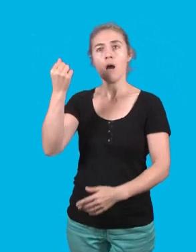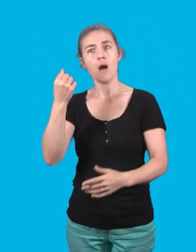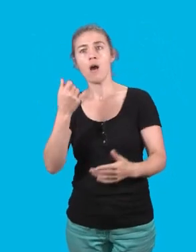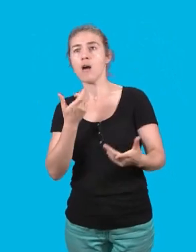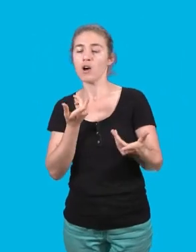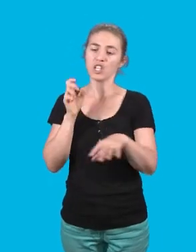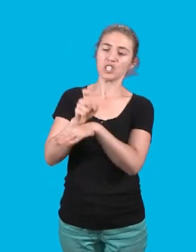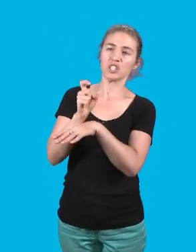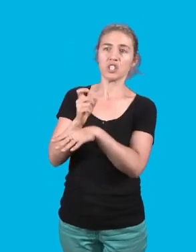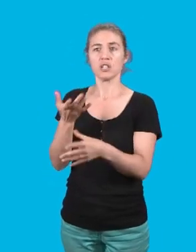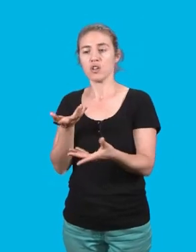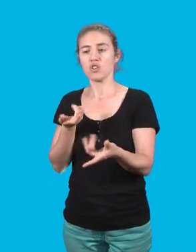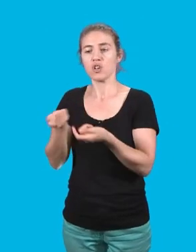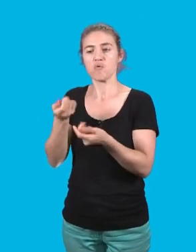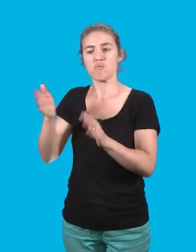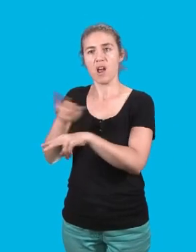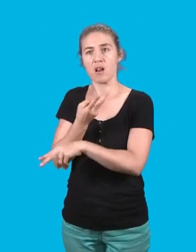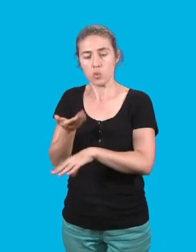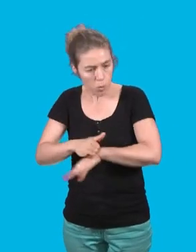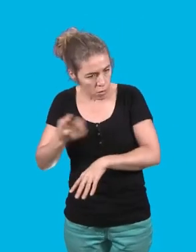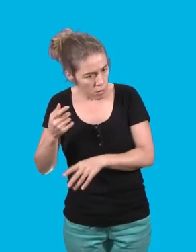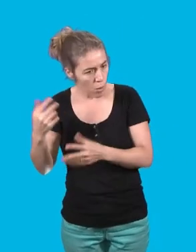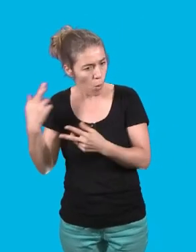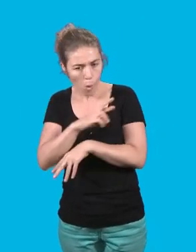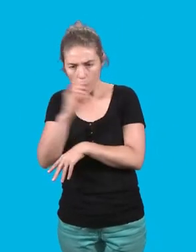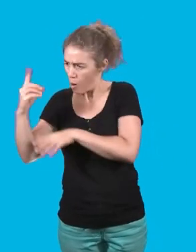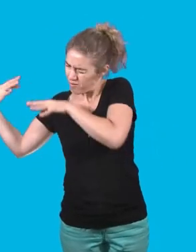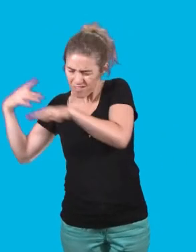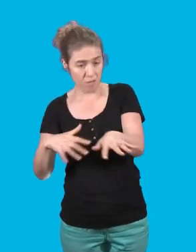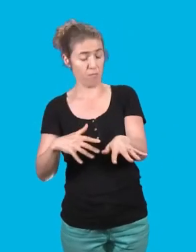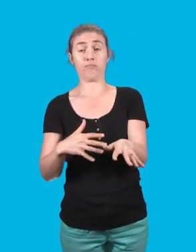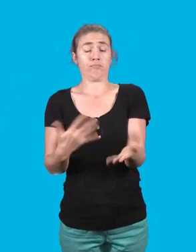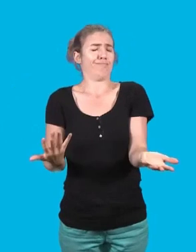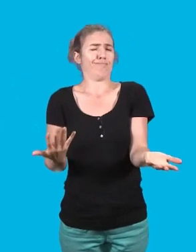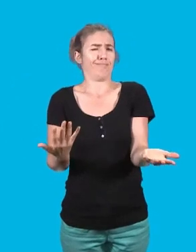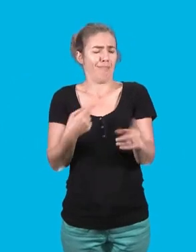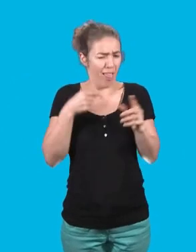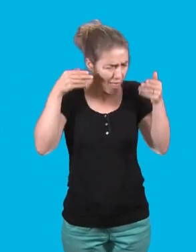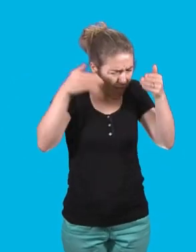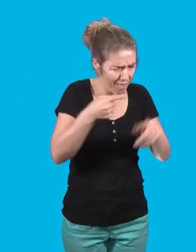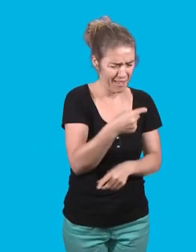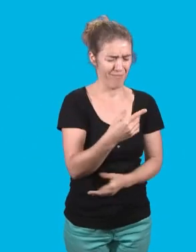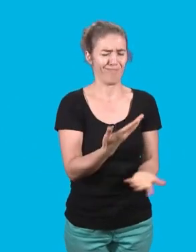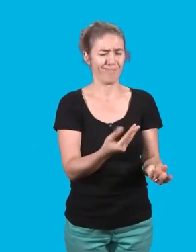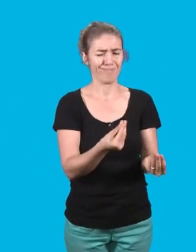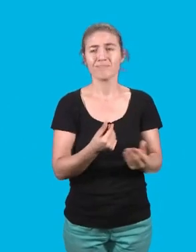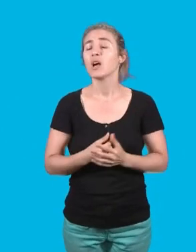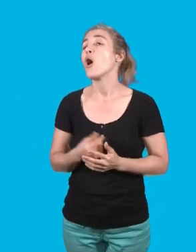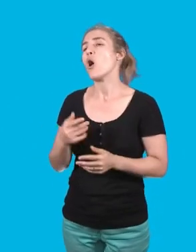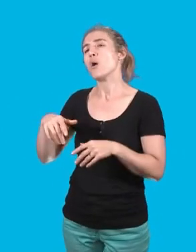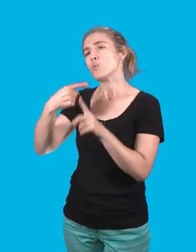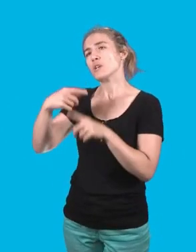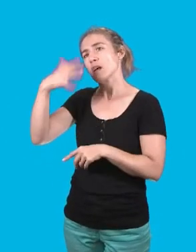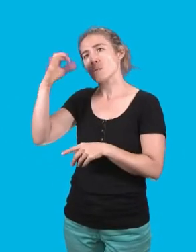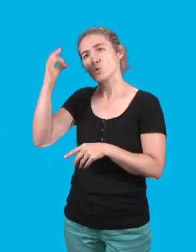gestion généralisée, alors qu'on bat des records de fréquentation. Vous avez entendu comme moi les plus 15%